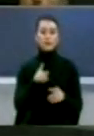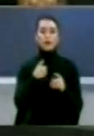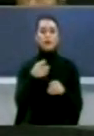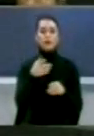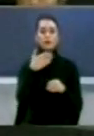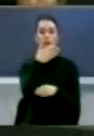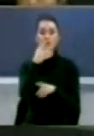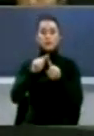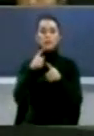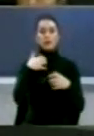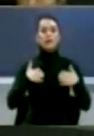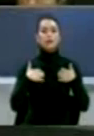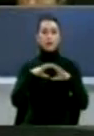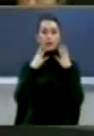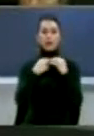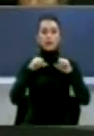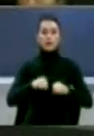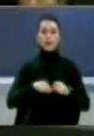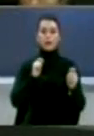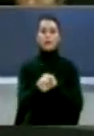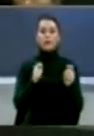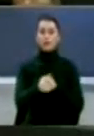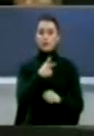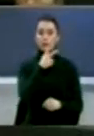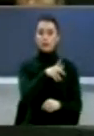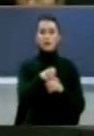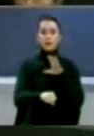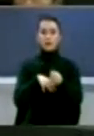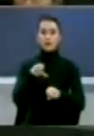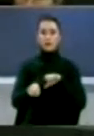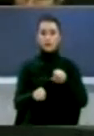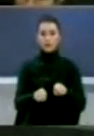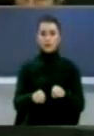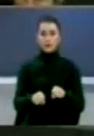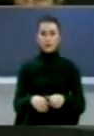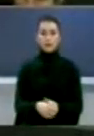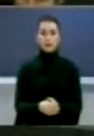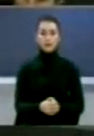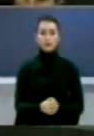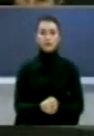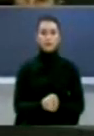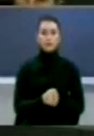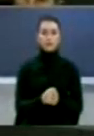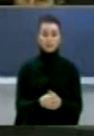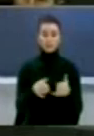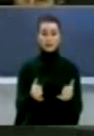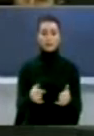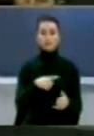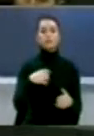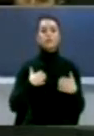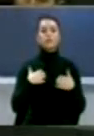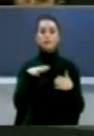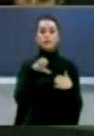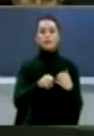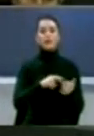shëndësor Ka qenë synemi se cilës qeverit të pas luftës Vetëm se kjo e parafundit e mundësoj këtë E kjo e tashmja do të uzurpoj këtë